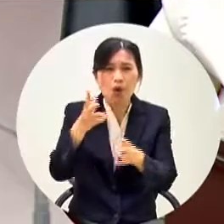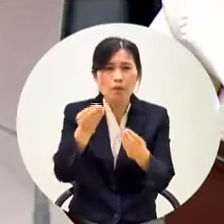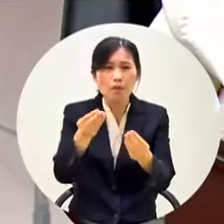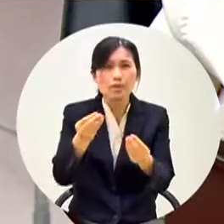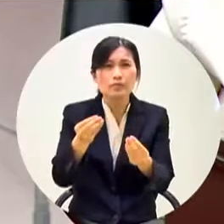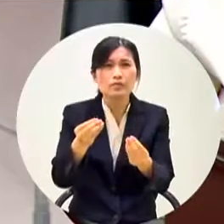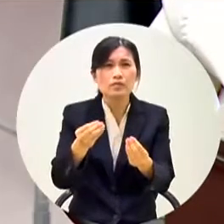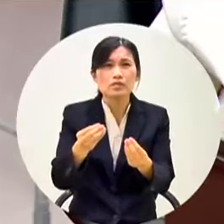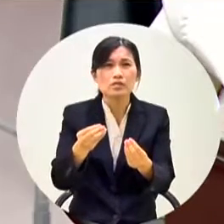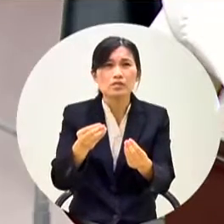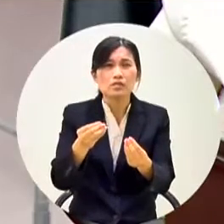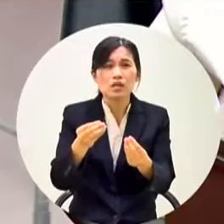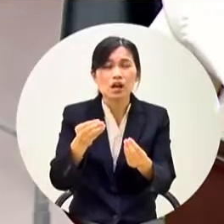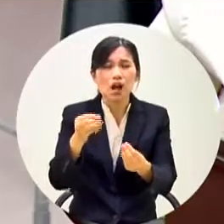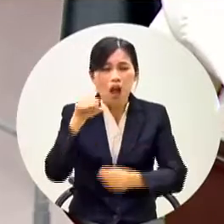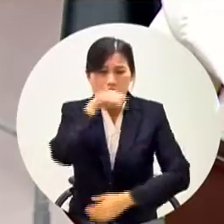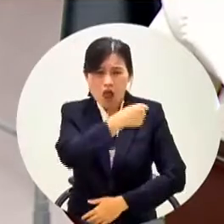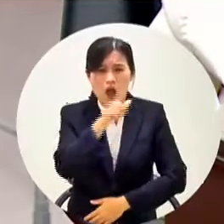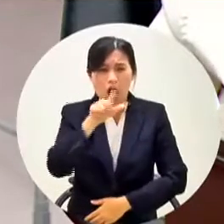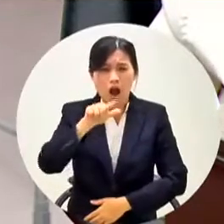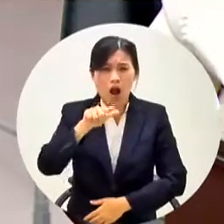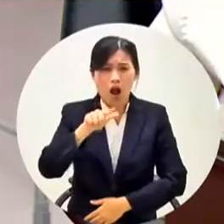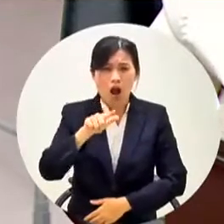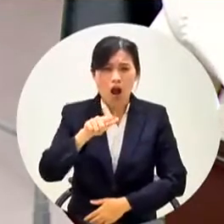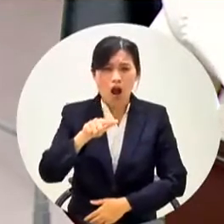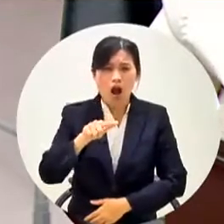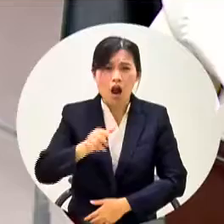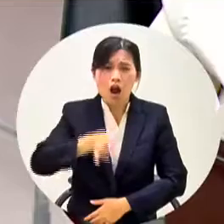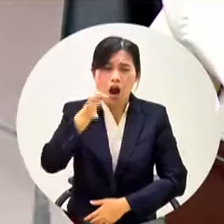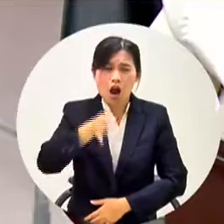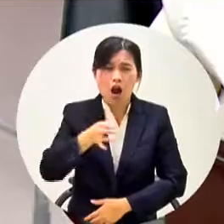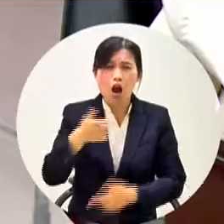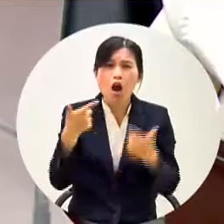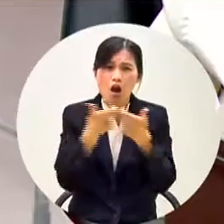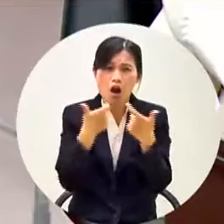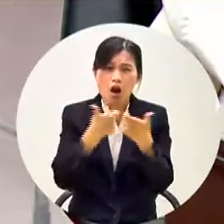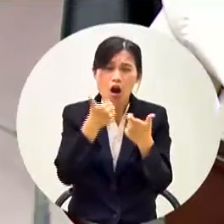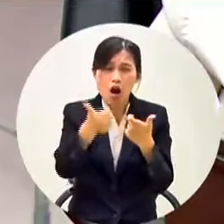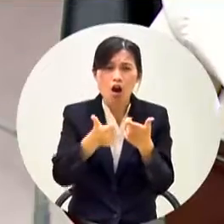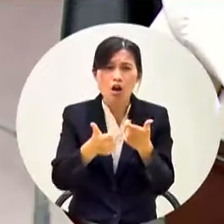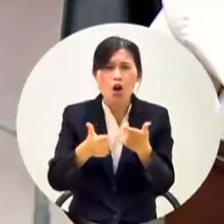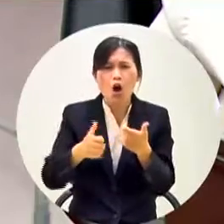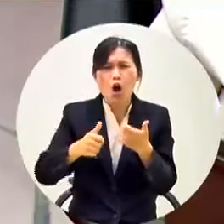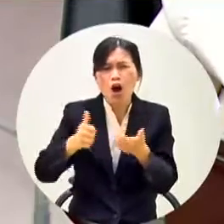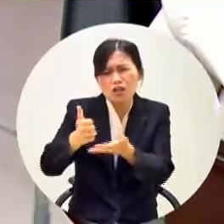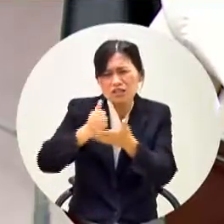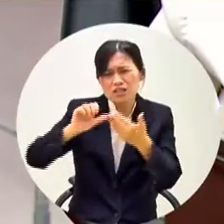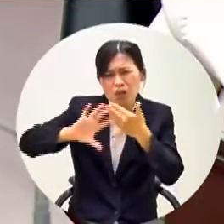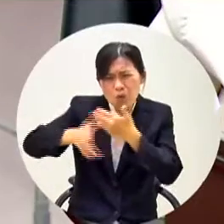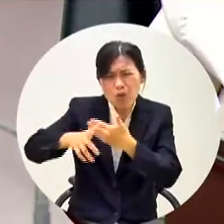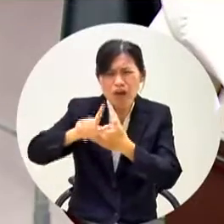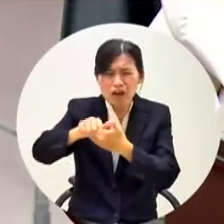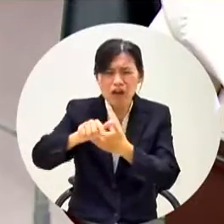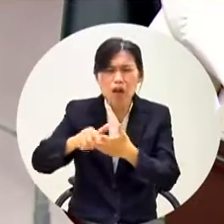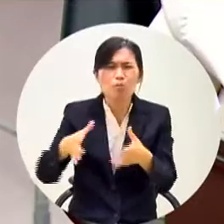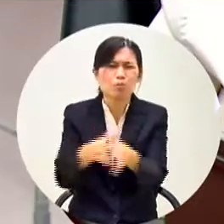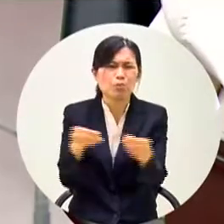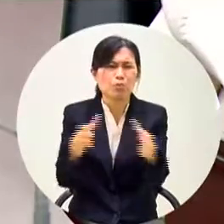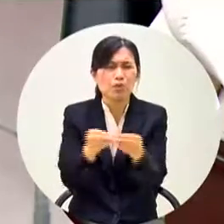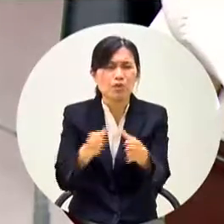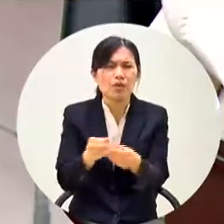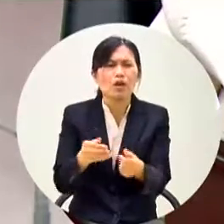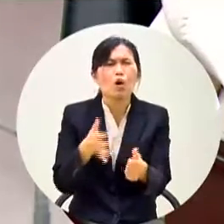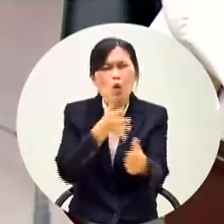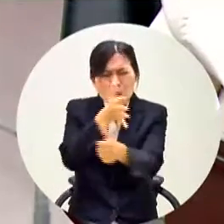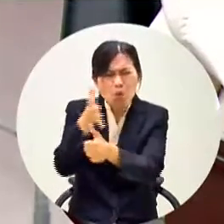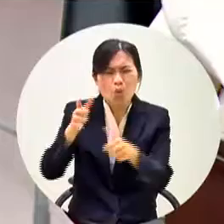也比較合理國小不必用到外師的你們可以去請教一些業界不必要